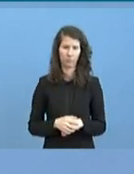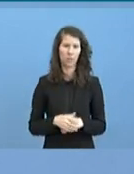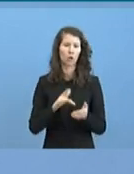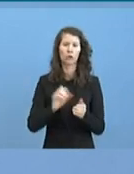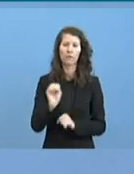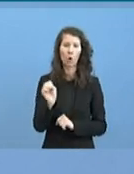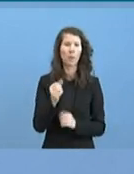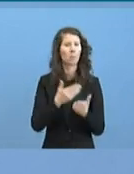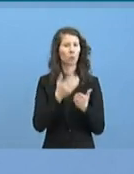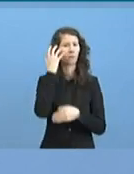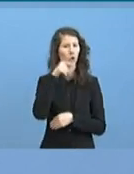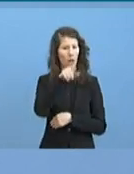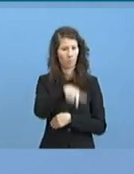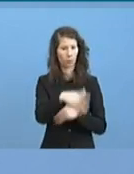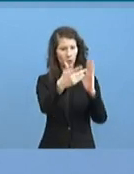bieten würde.